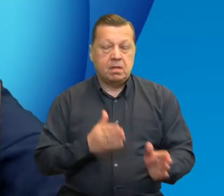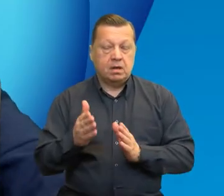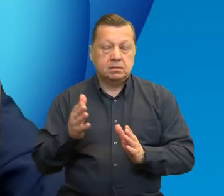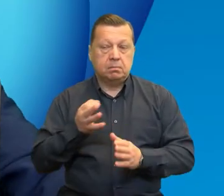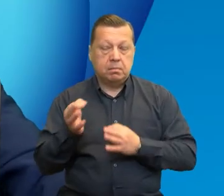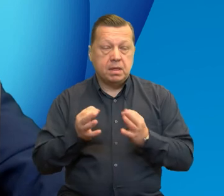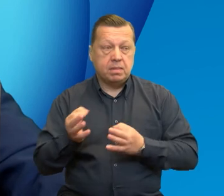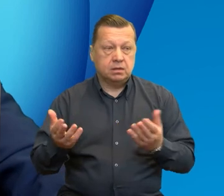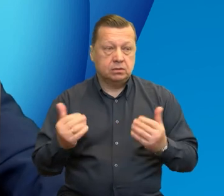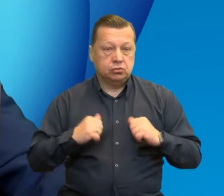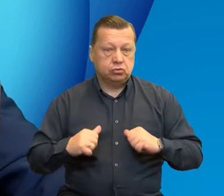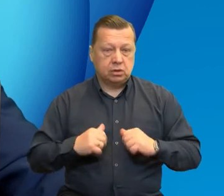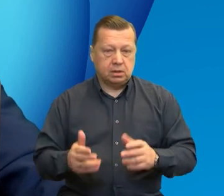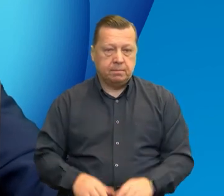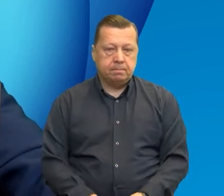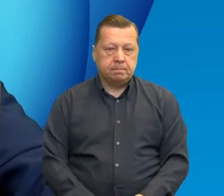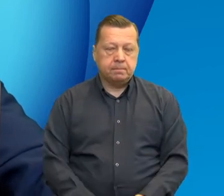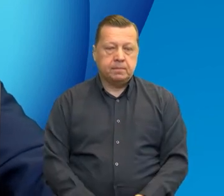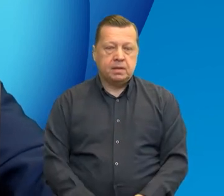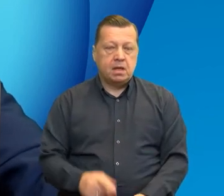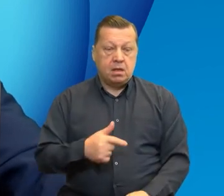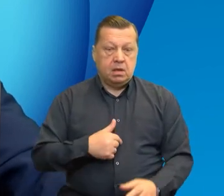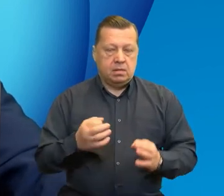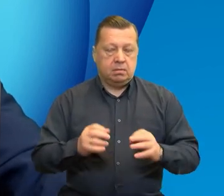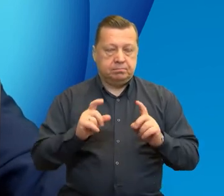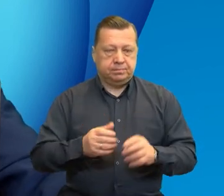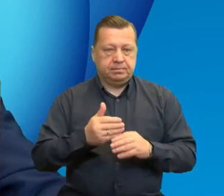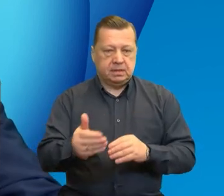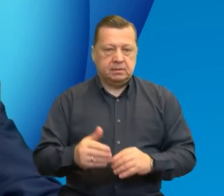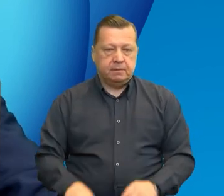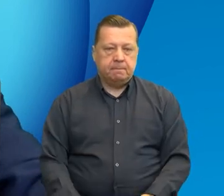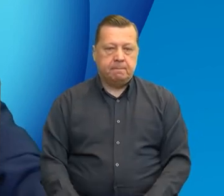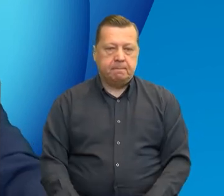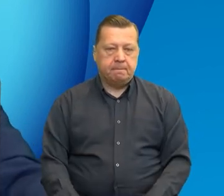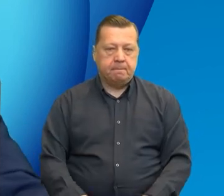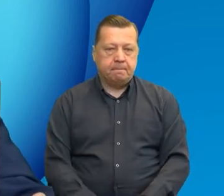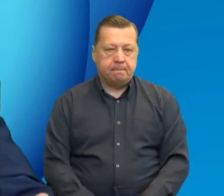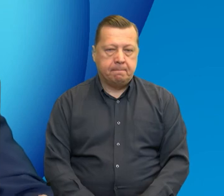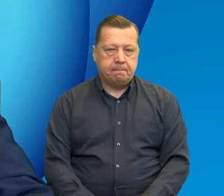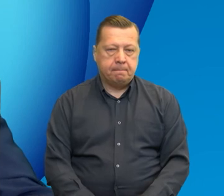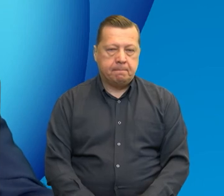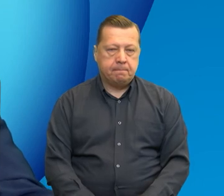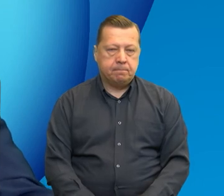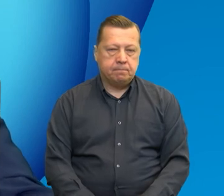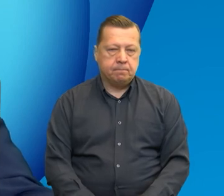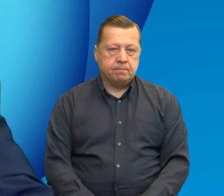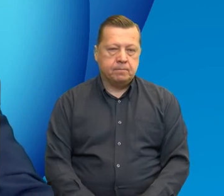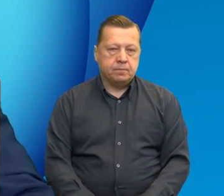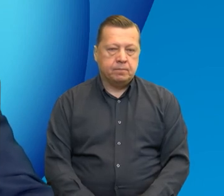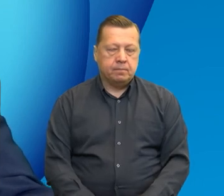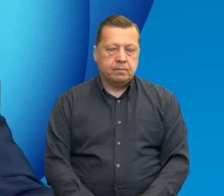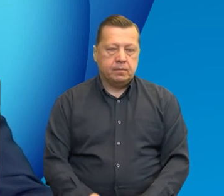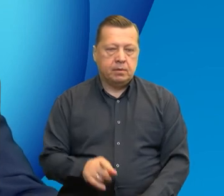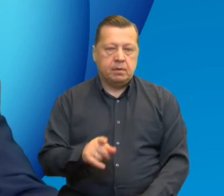kolejne pytania, a ja czytam następne. To będzie troszkę jak w teleturniu 1 z 10, ja troszkę wezmę na siebie.